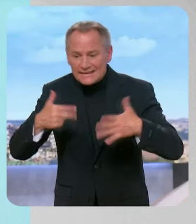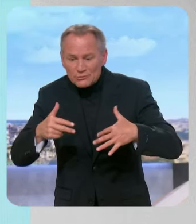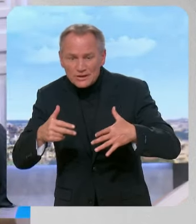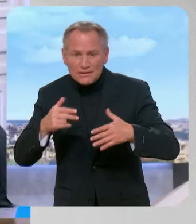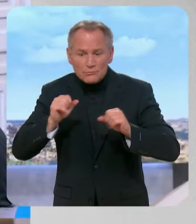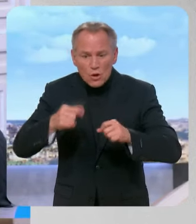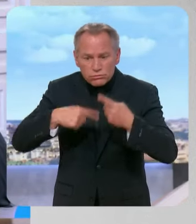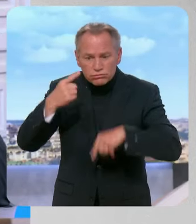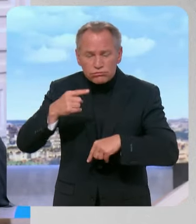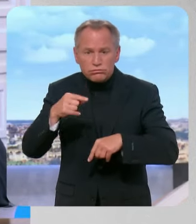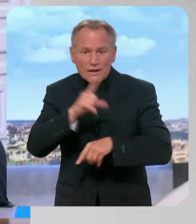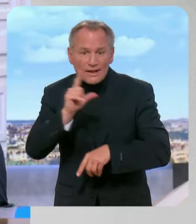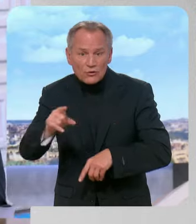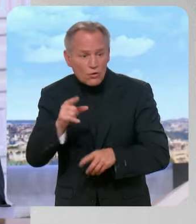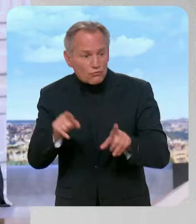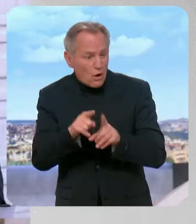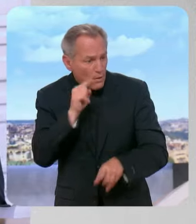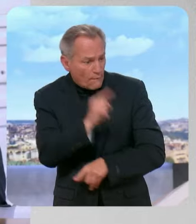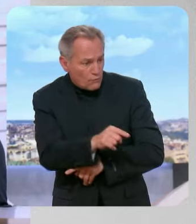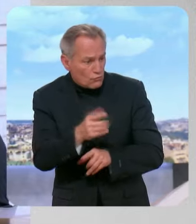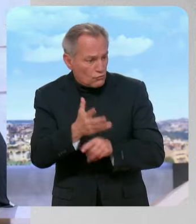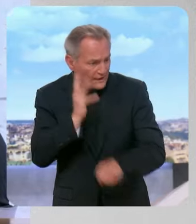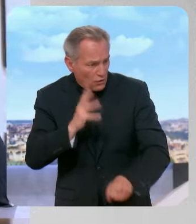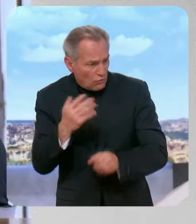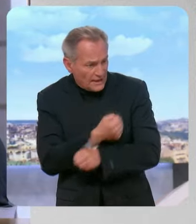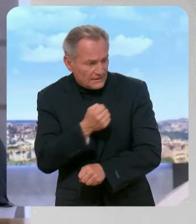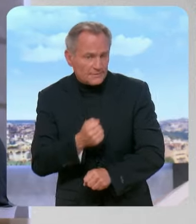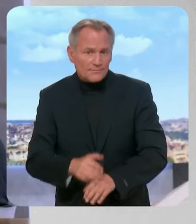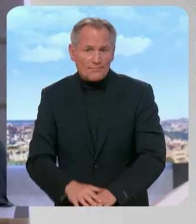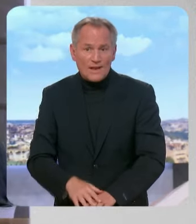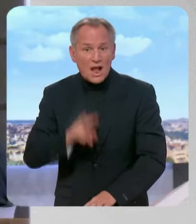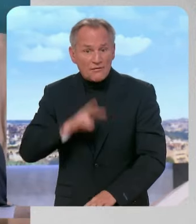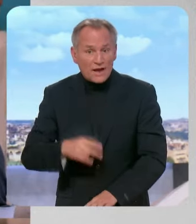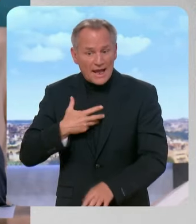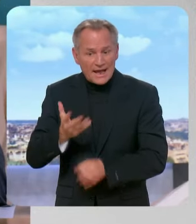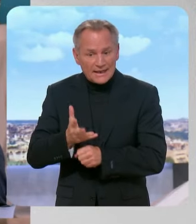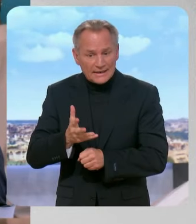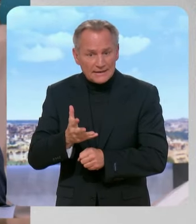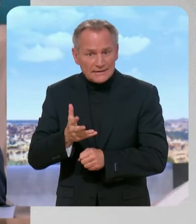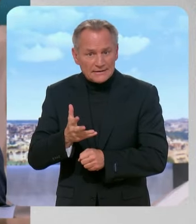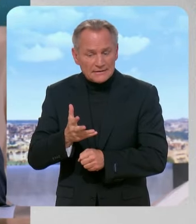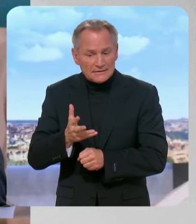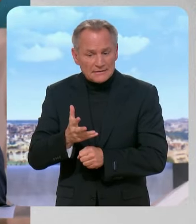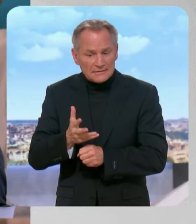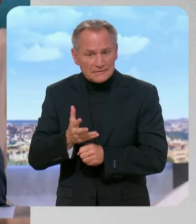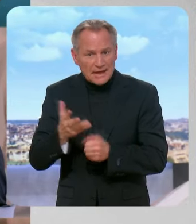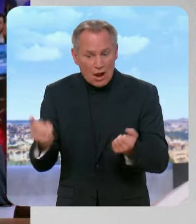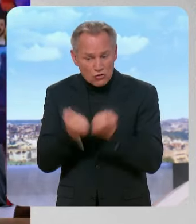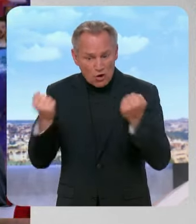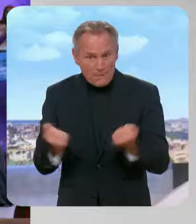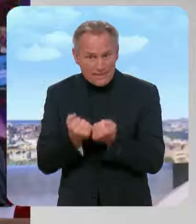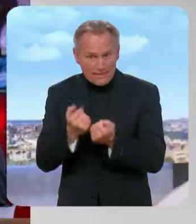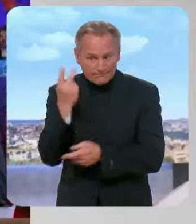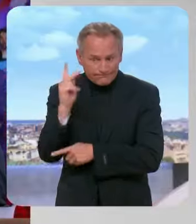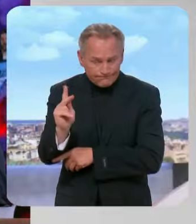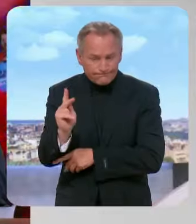22 comme vous l'aviez obtenu il a 5 ans ? C'était une belle campagne et je suis convaincue que la campagne de Valérie Ayet commence maintenant et que va être une